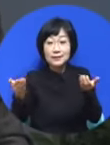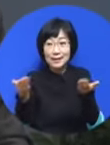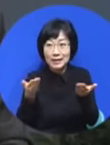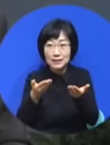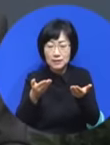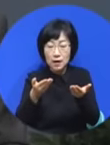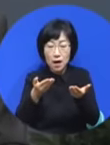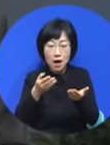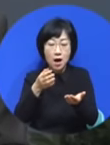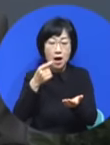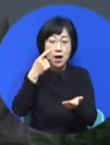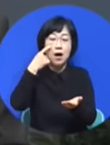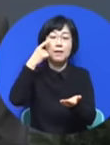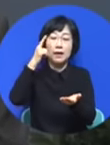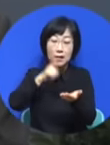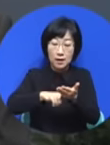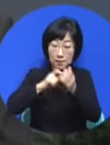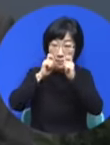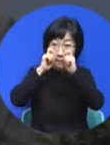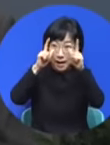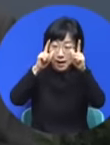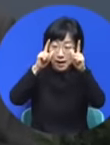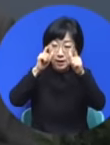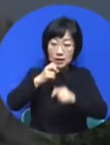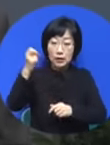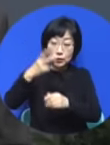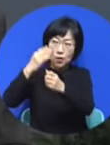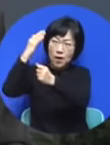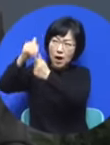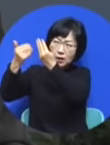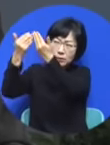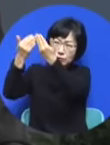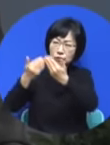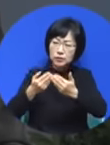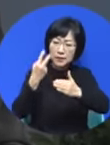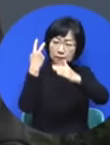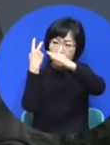더 중요한 게 뭡니까? 하나님 주시는 비전이 보이기 시작했습니다.